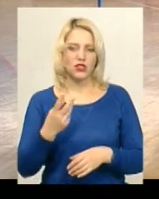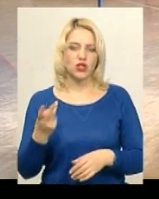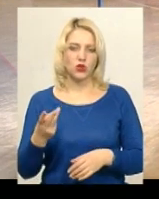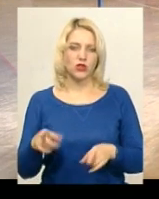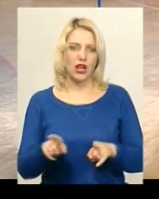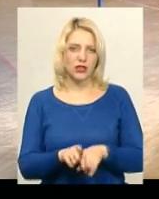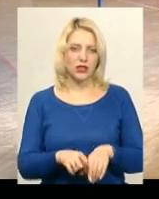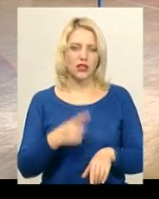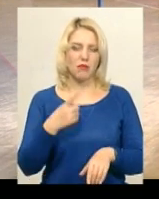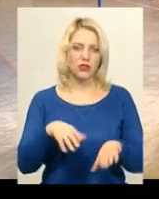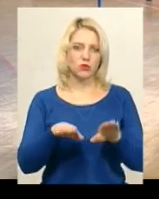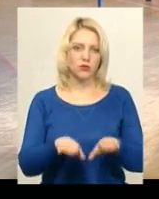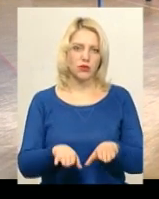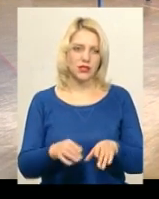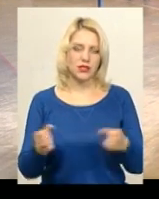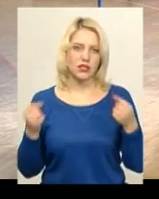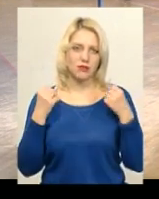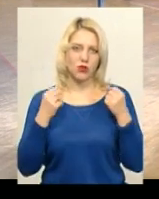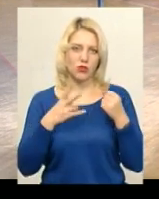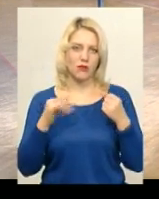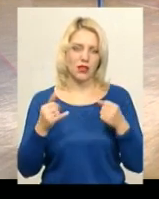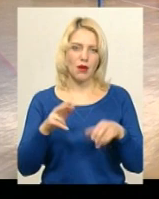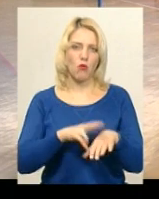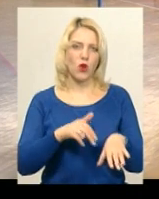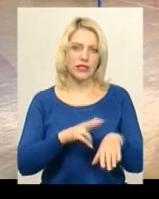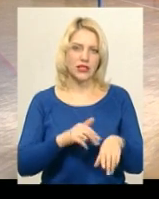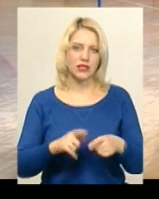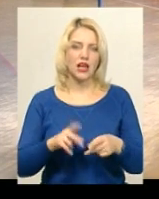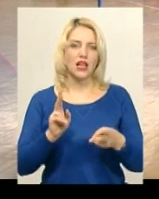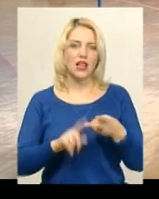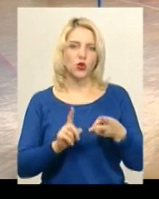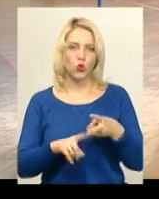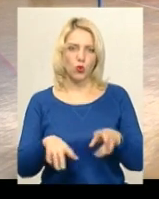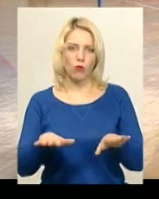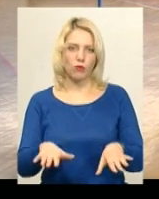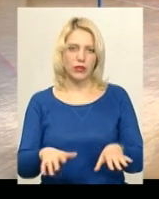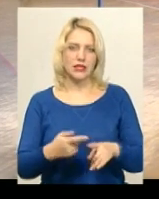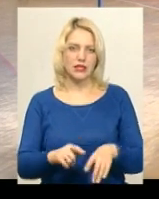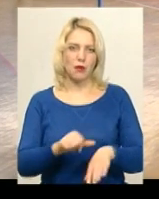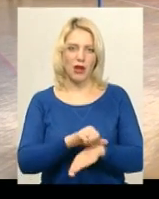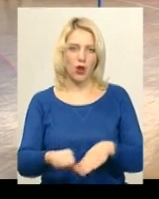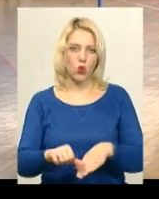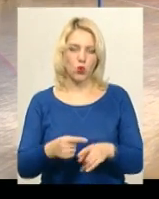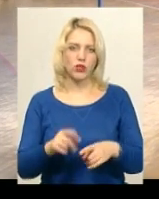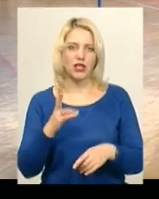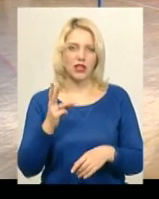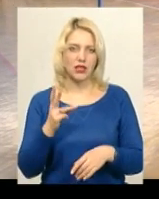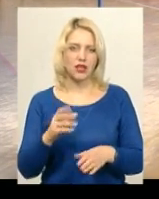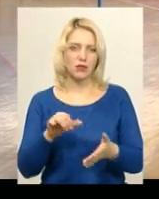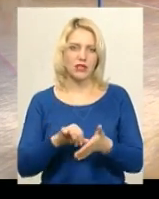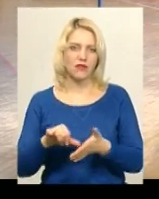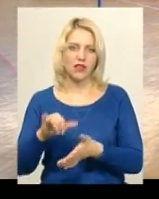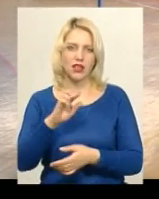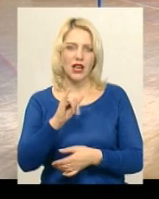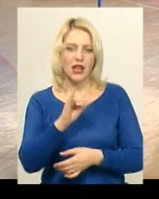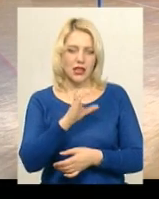На першому місці спортсмени поліцейські, на другому місці – рекордонники, і на третьому – представники Служби